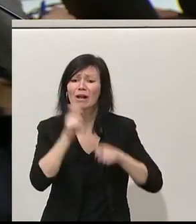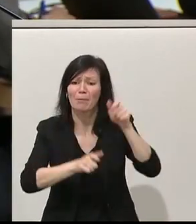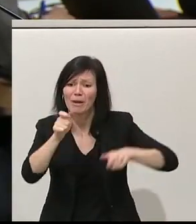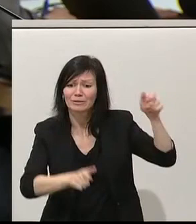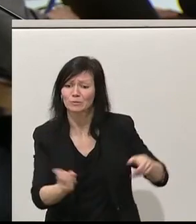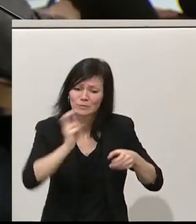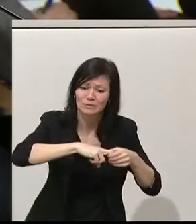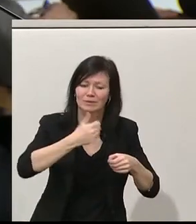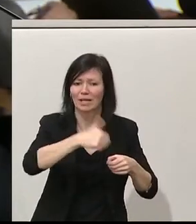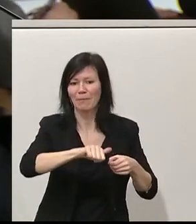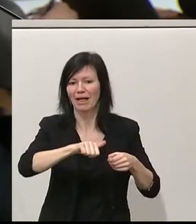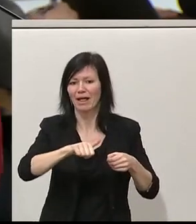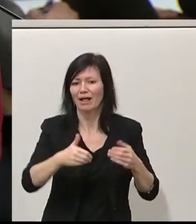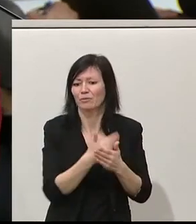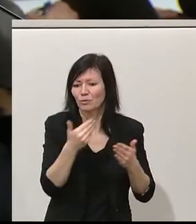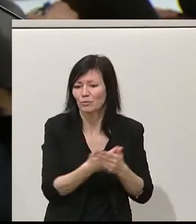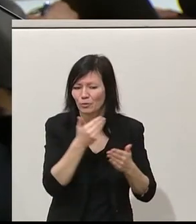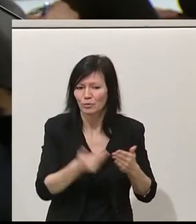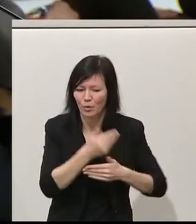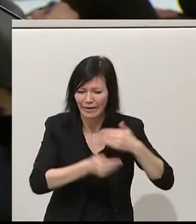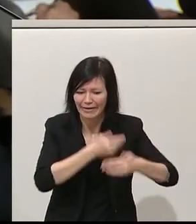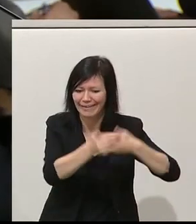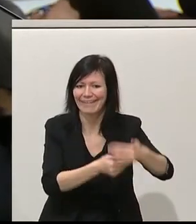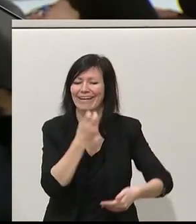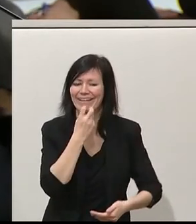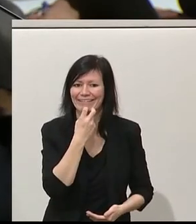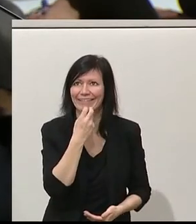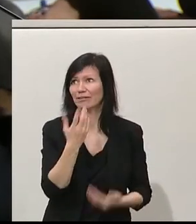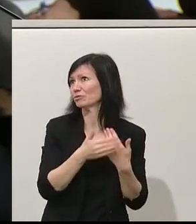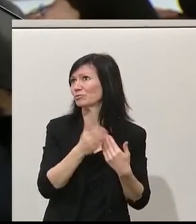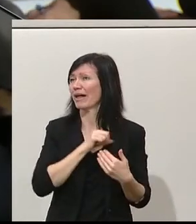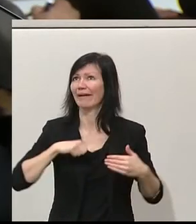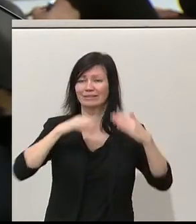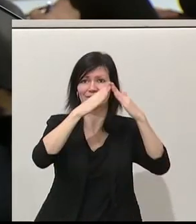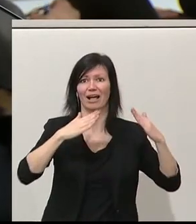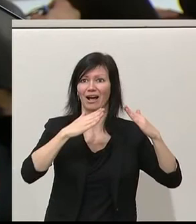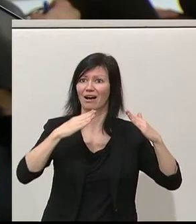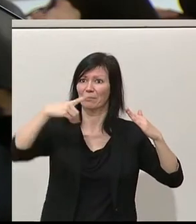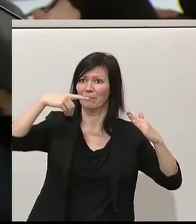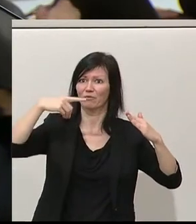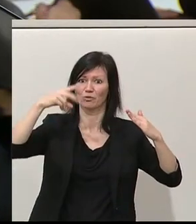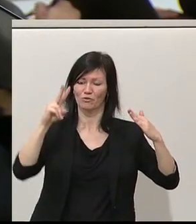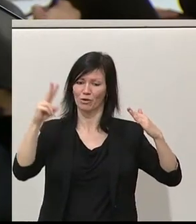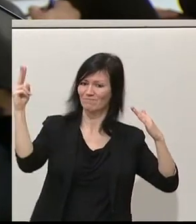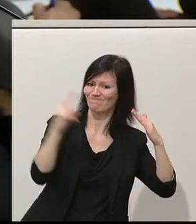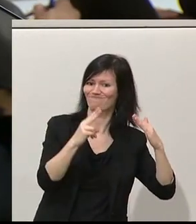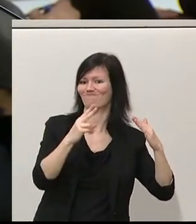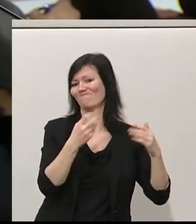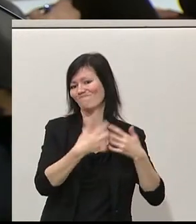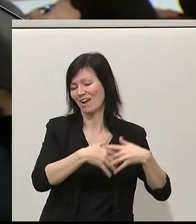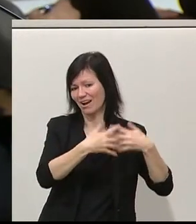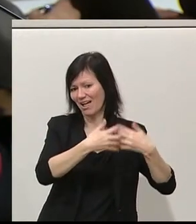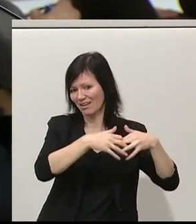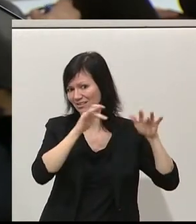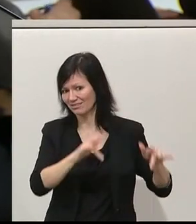beteiligen über erneuerbare Energiegemeinschaften, über ihre Photovoltaikanlage am Dach. Und ich glaube, das ist einer der zentralen Hebel auch, um den